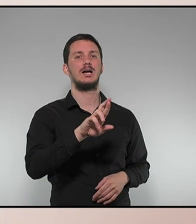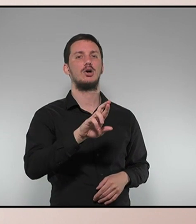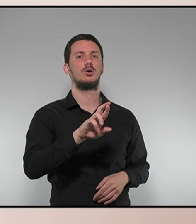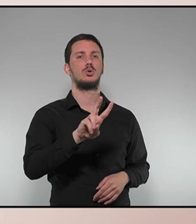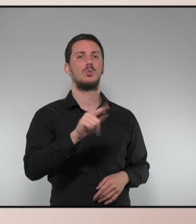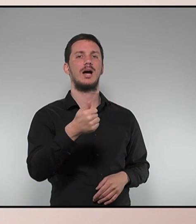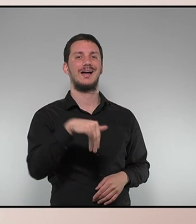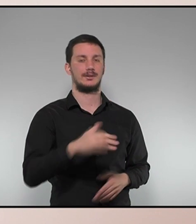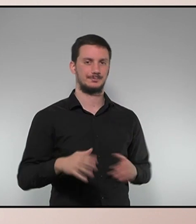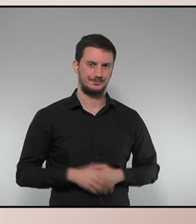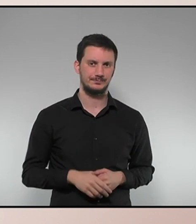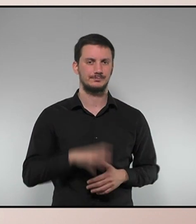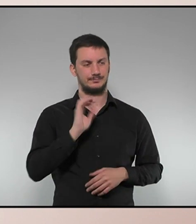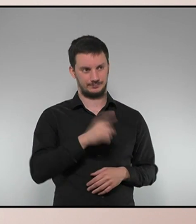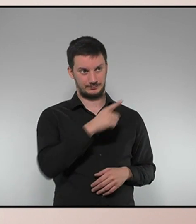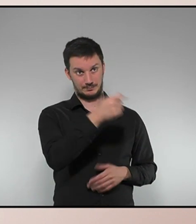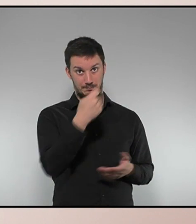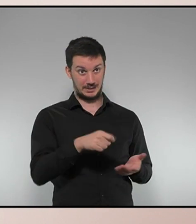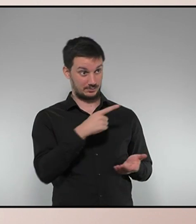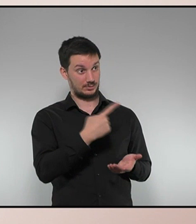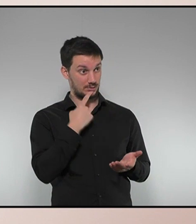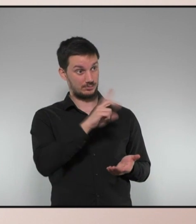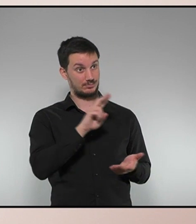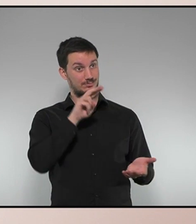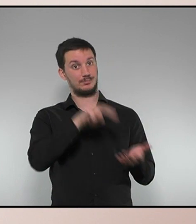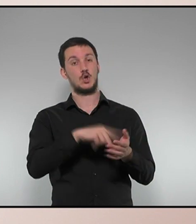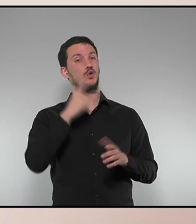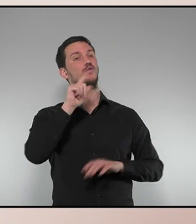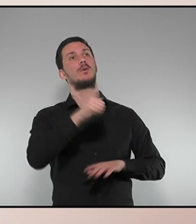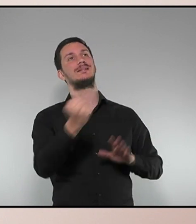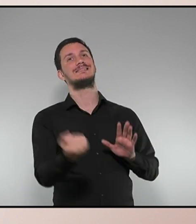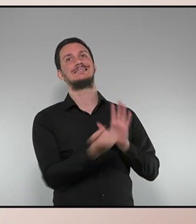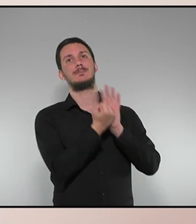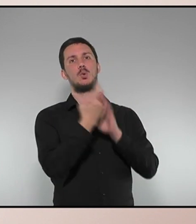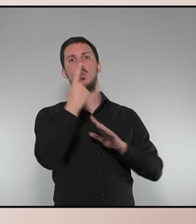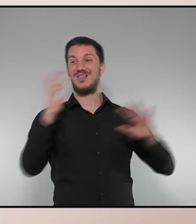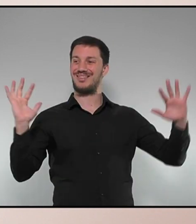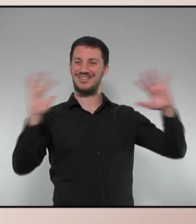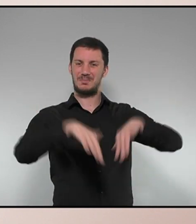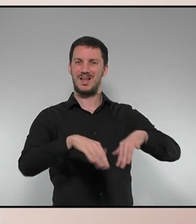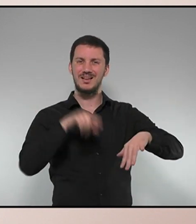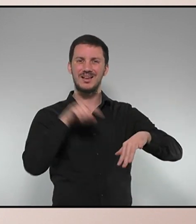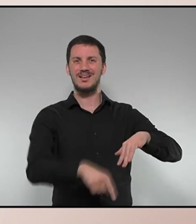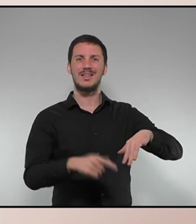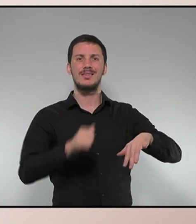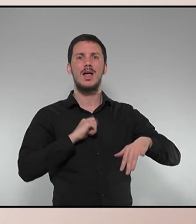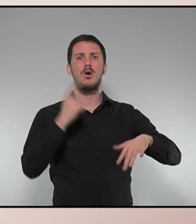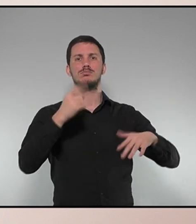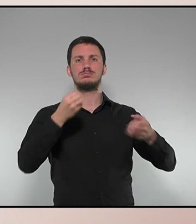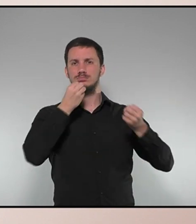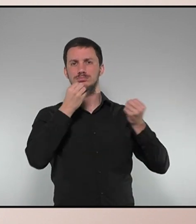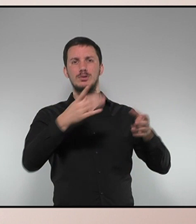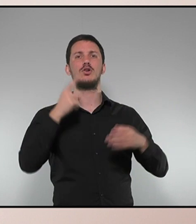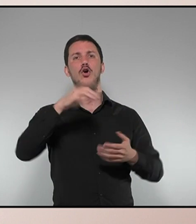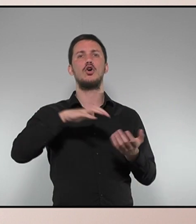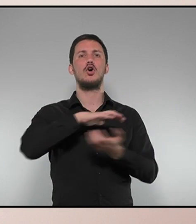Bé, president, vostè va assistir, vostè mateix ho ha dit, simbòlicament a una cimera que pretenia llançar un missatge al món. El conflicte